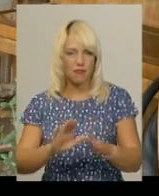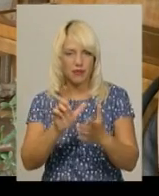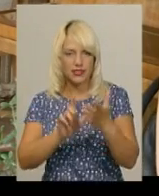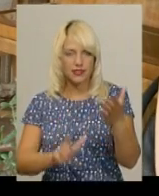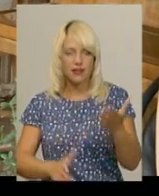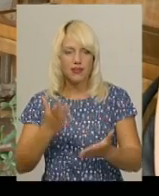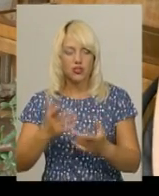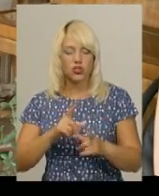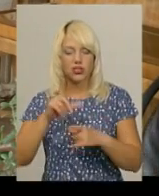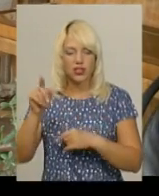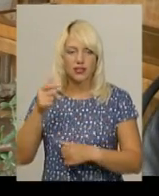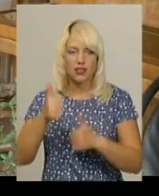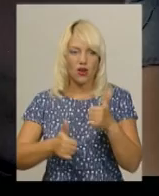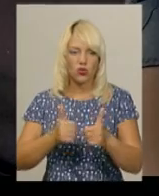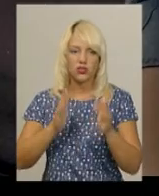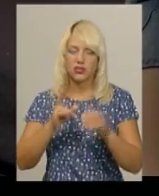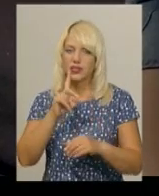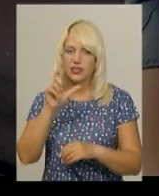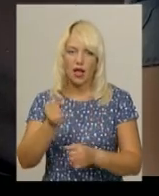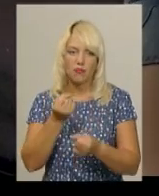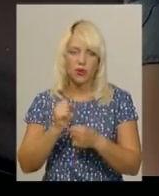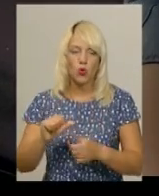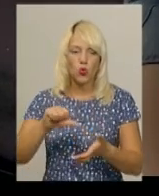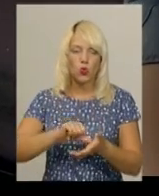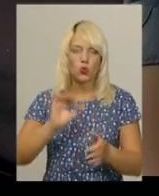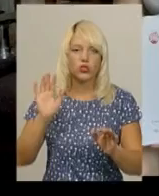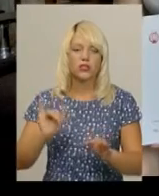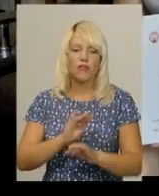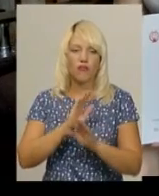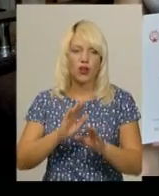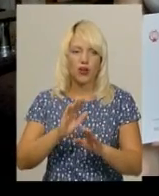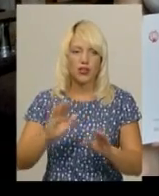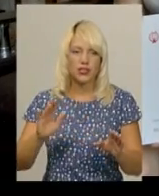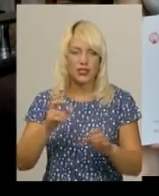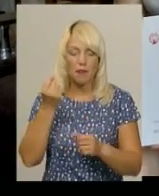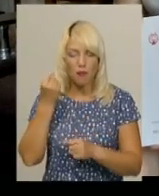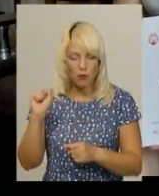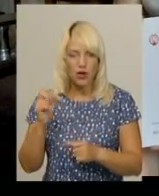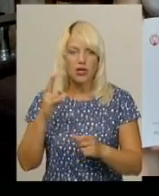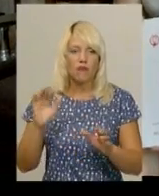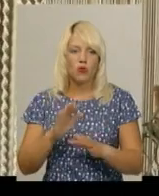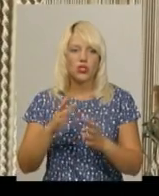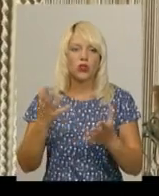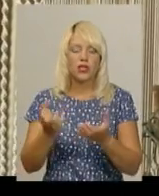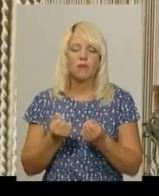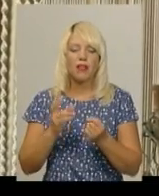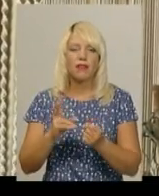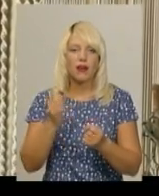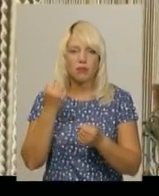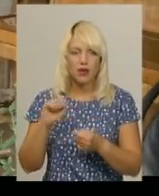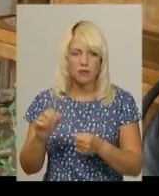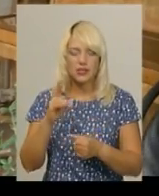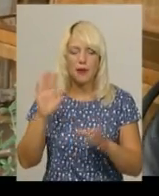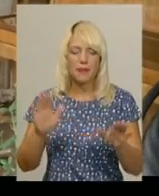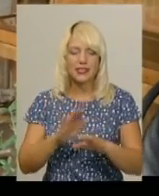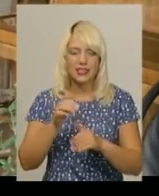що якщо їхати на конкурс, то лише за перемогою. Участь у конкурсі в Польщі Анастасія отримала як винагороду за перемогу в пісенному змаганні в Вінниці